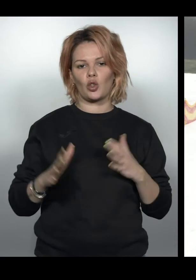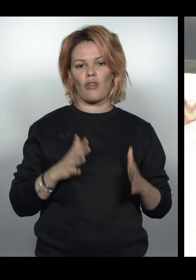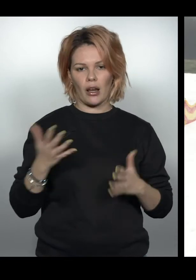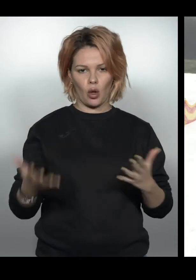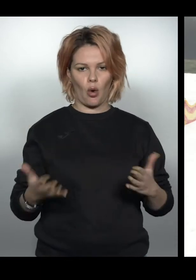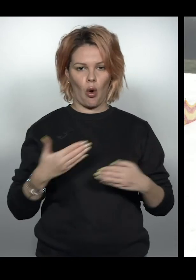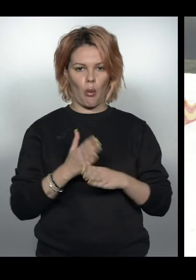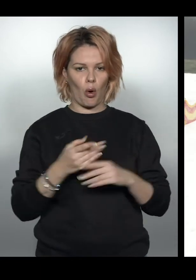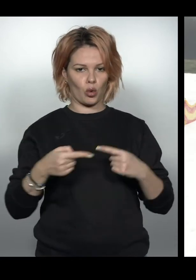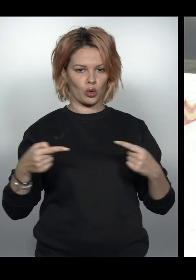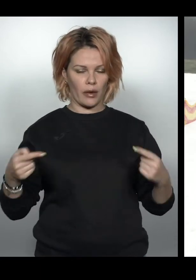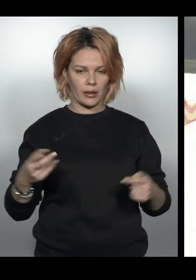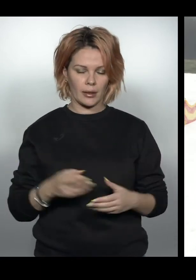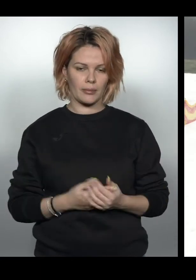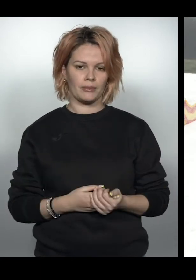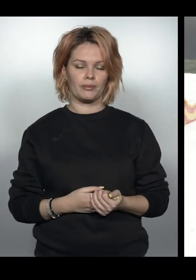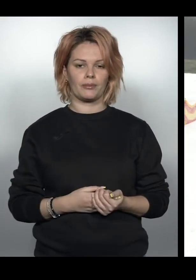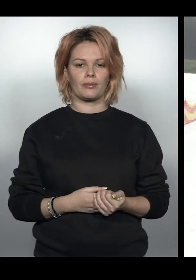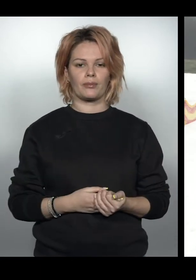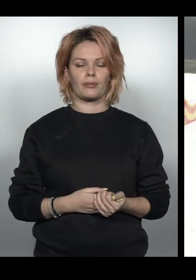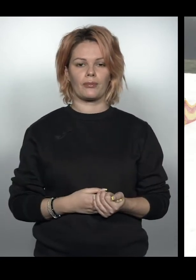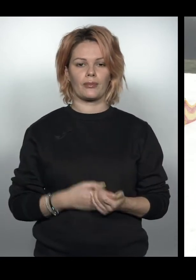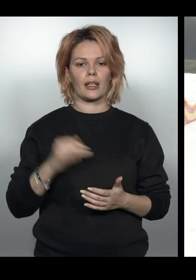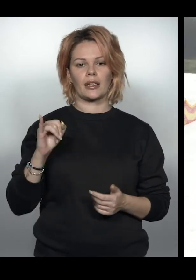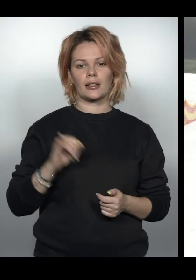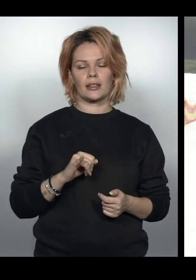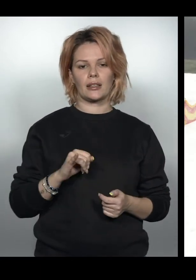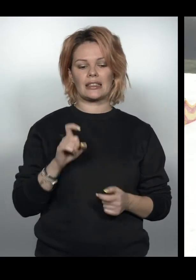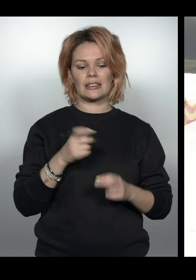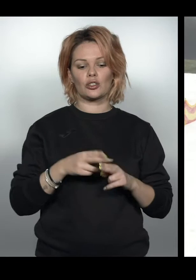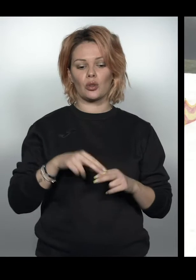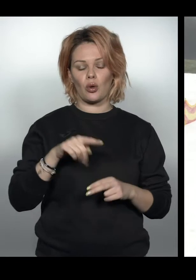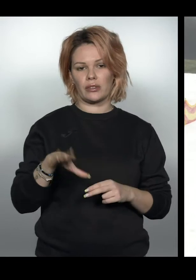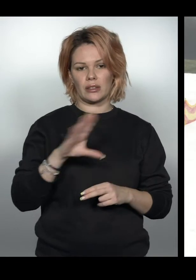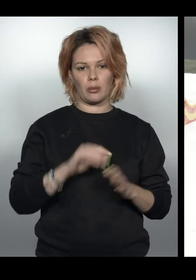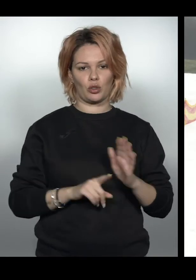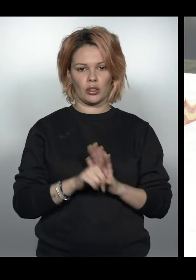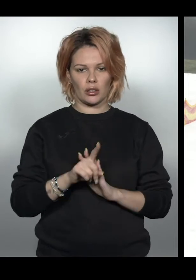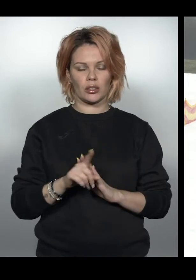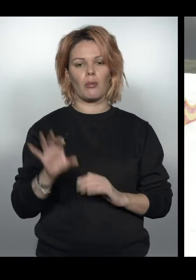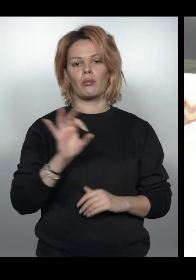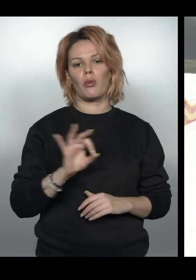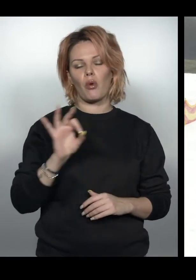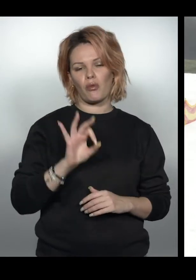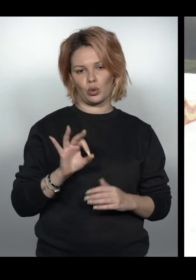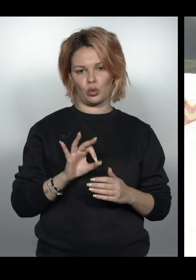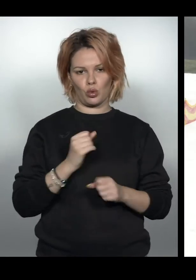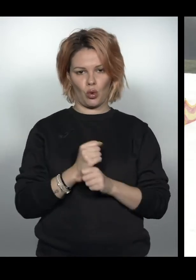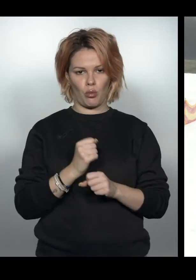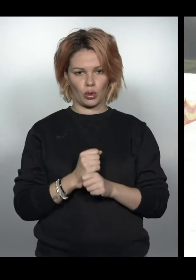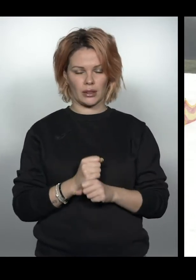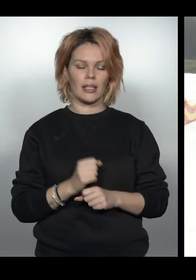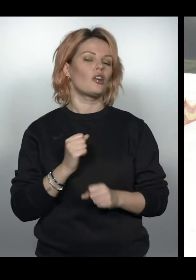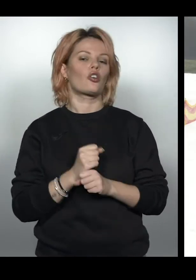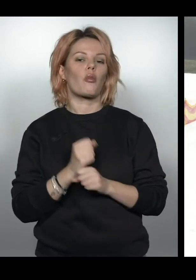тренувального оборудування, обладнання. І з цього починалися. По поводу роботи.